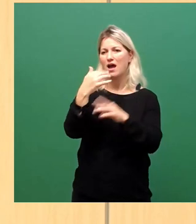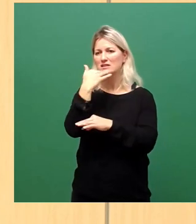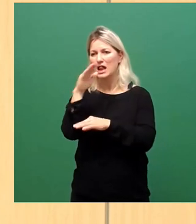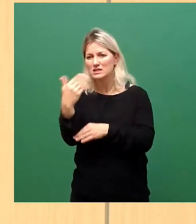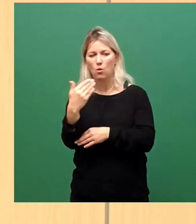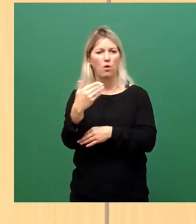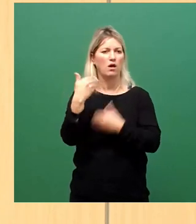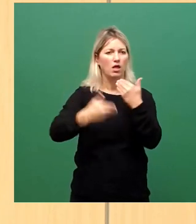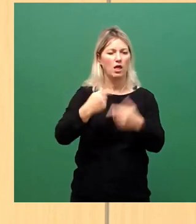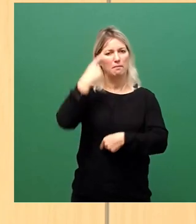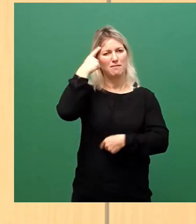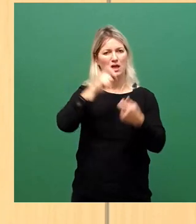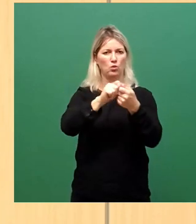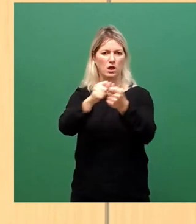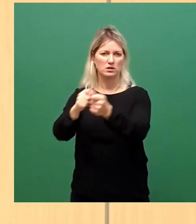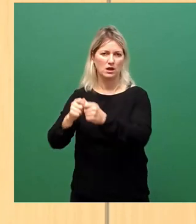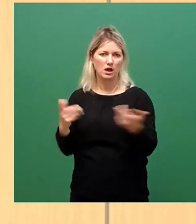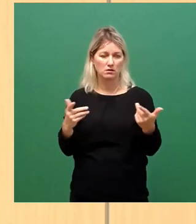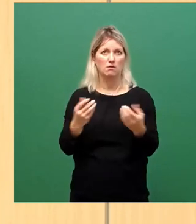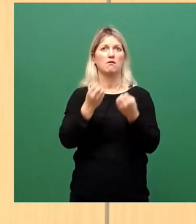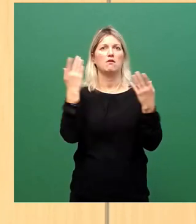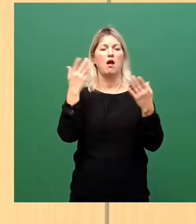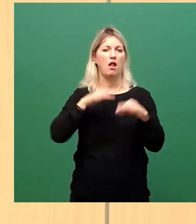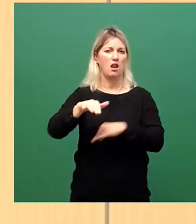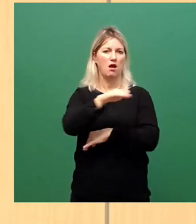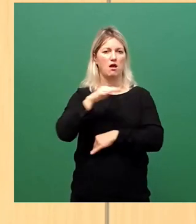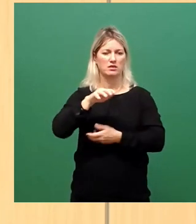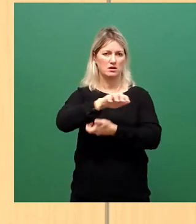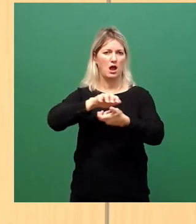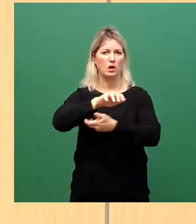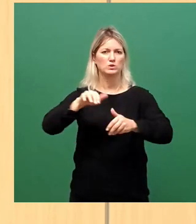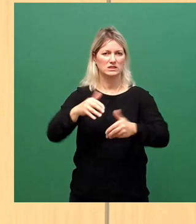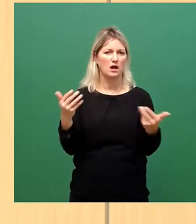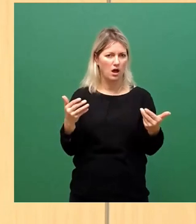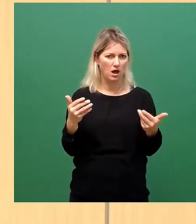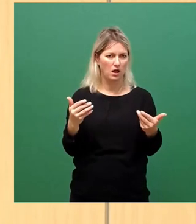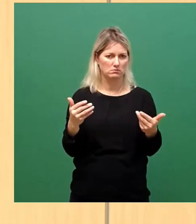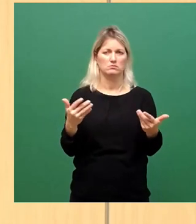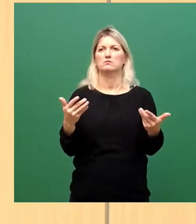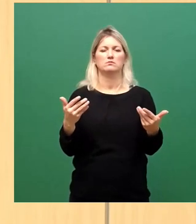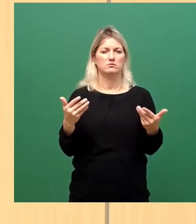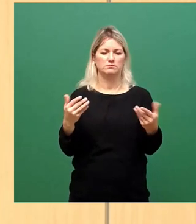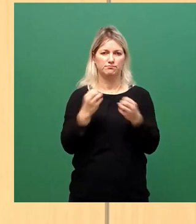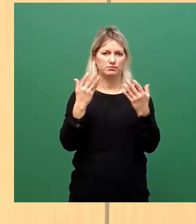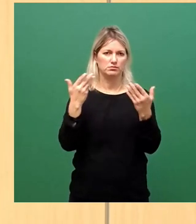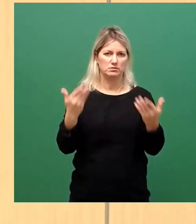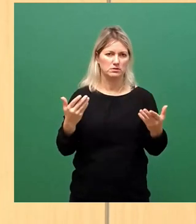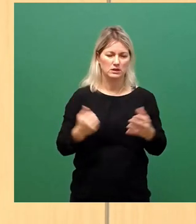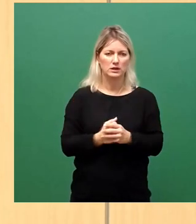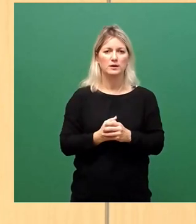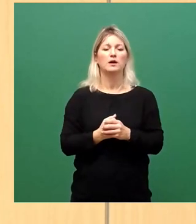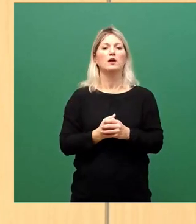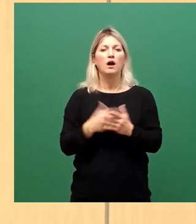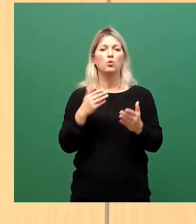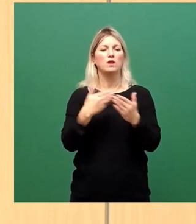Kein Wunder, dass es im Chaos im Land endet und sich verpasste